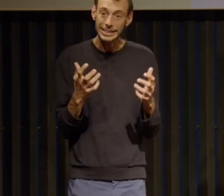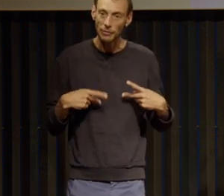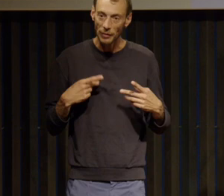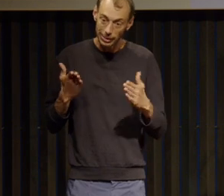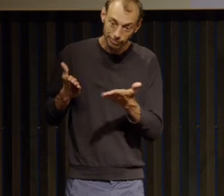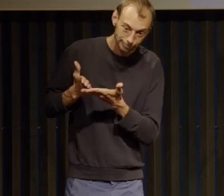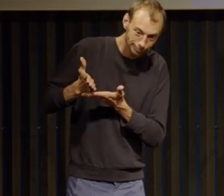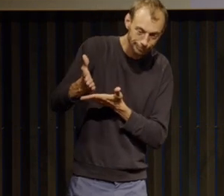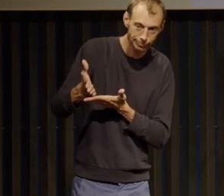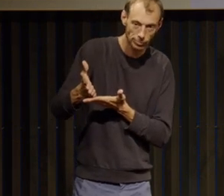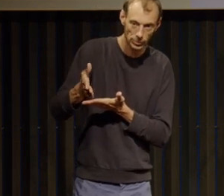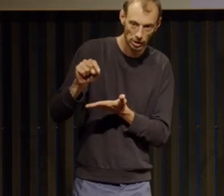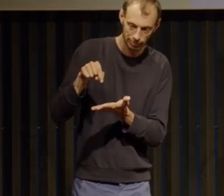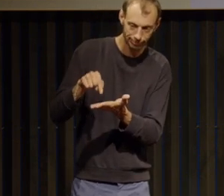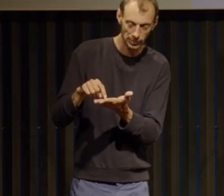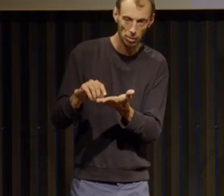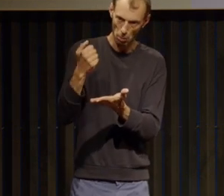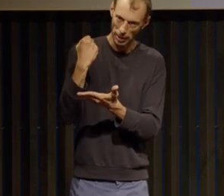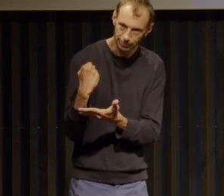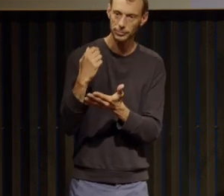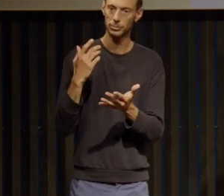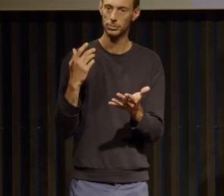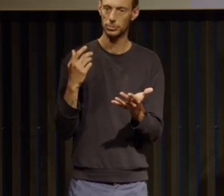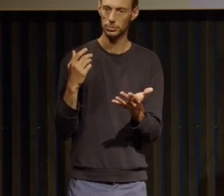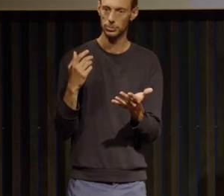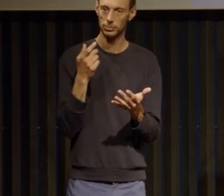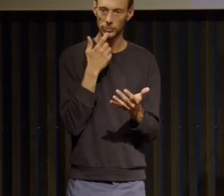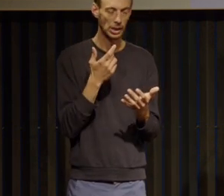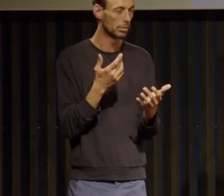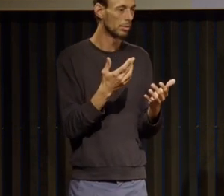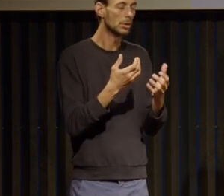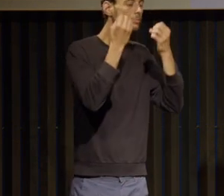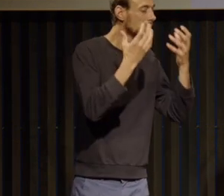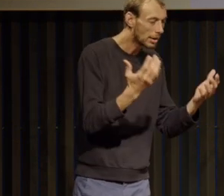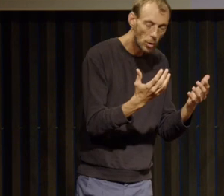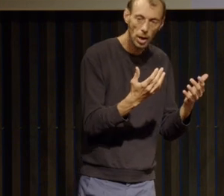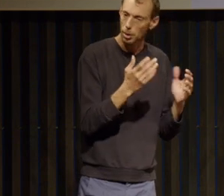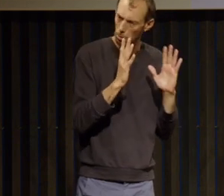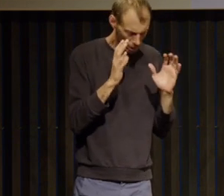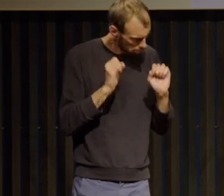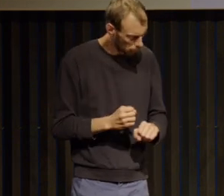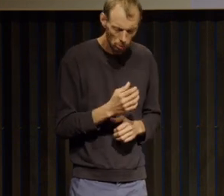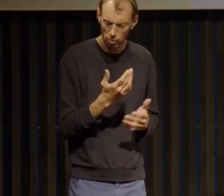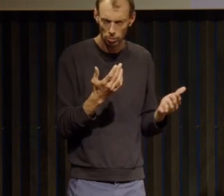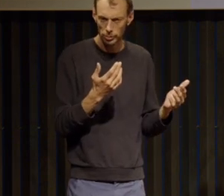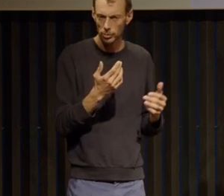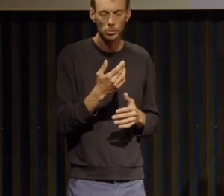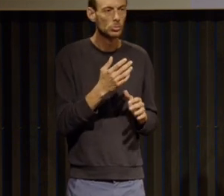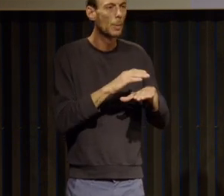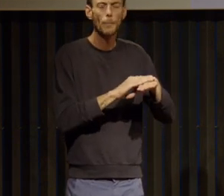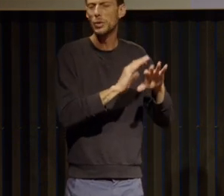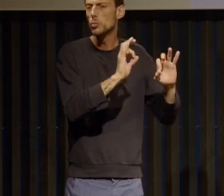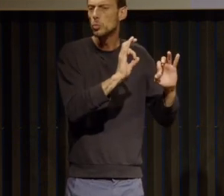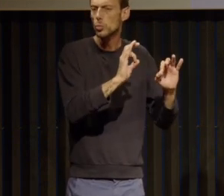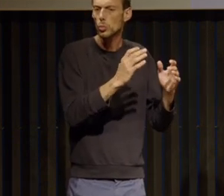indépendamment de ce qui nous est arrivé et indépendamment de parfois toutes les bonnes raisons entre guillemets qui expliquent qu'on soit malade